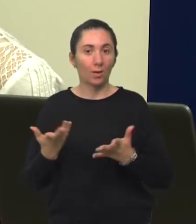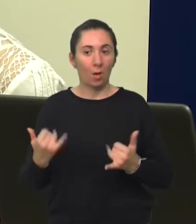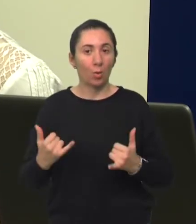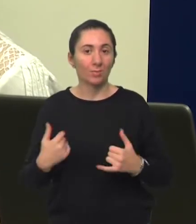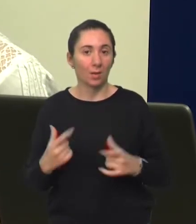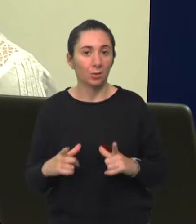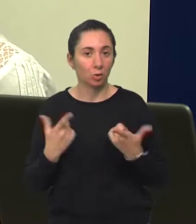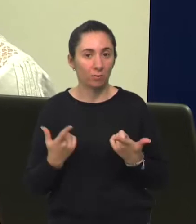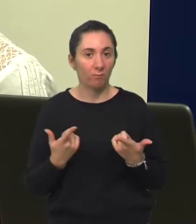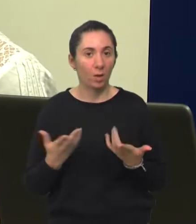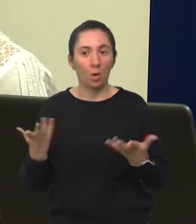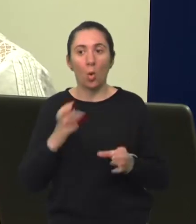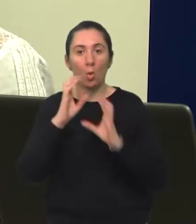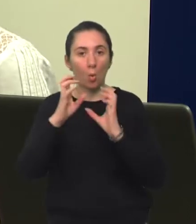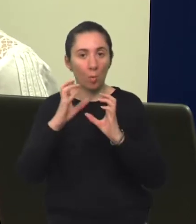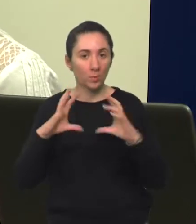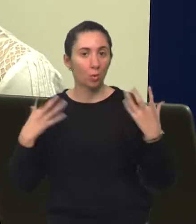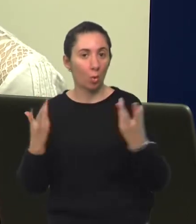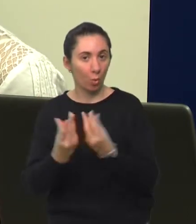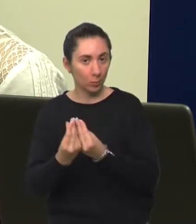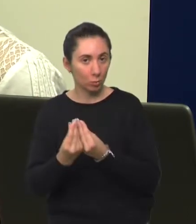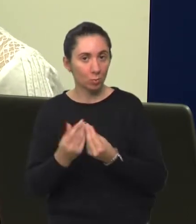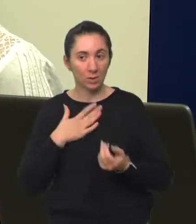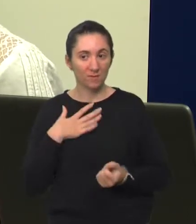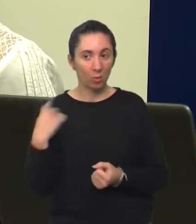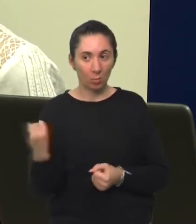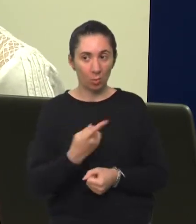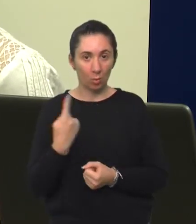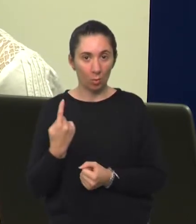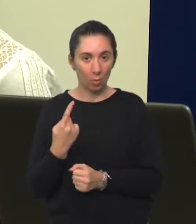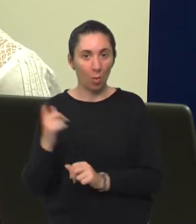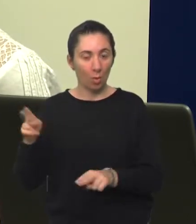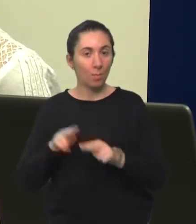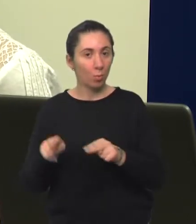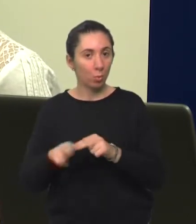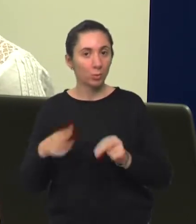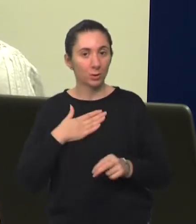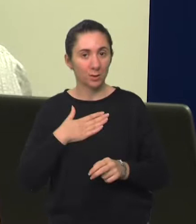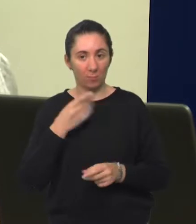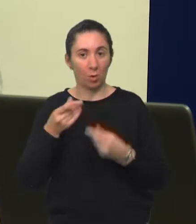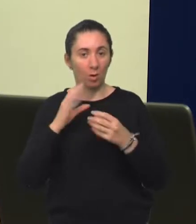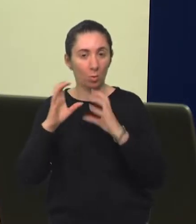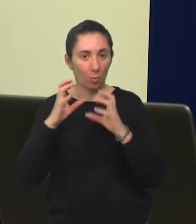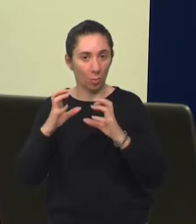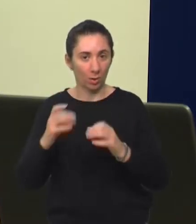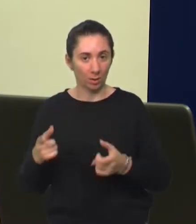kako danas živimo i koliko zapravo komuniciraju općenito sa svojom okolinom, pa onda i bruse te svoje komunikacijske vištine.